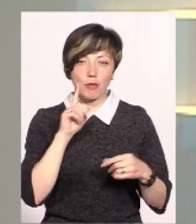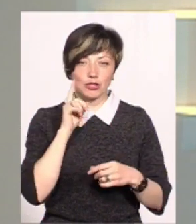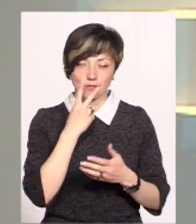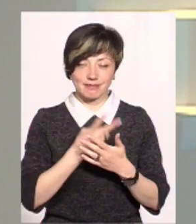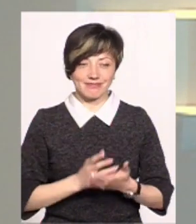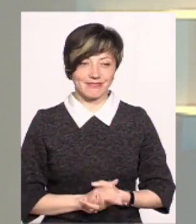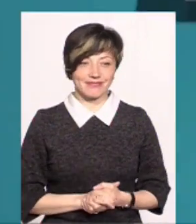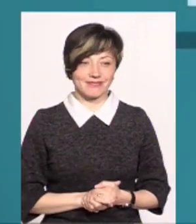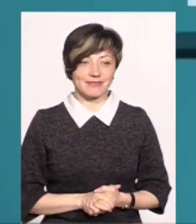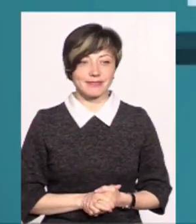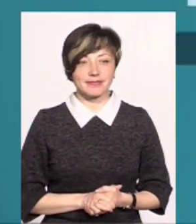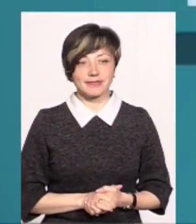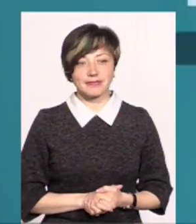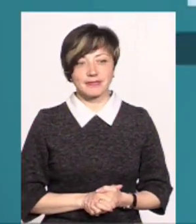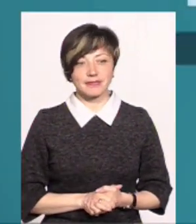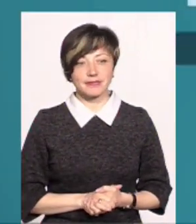Подивімо всі ми.